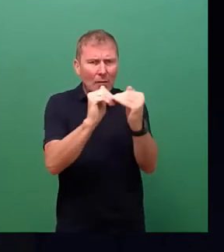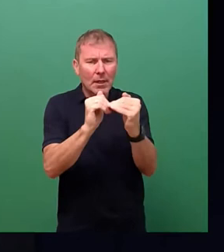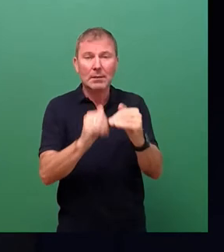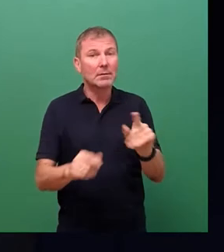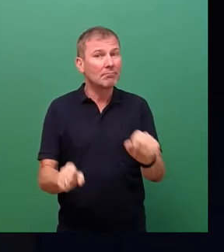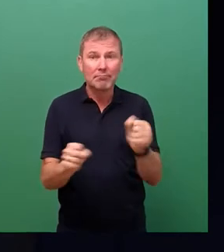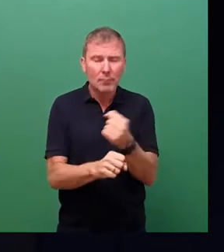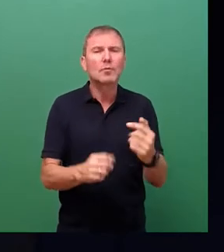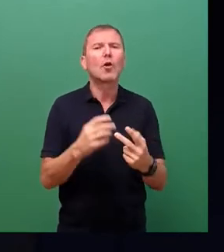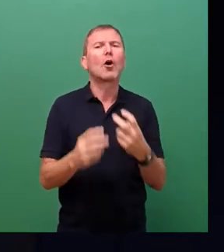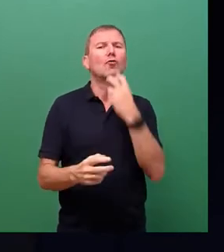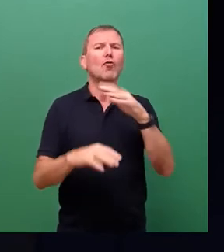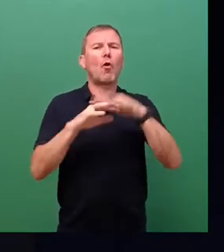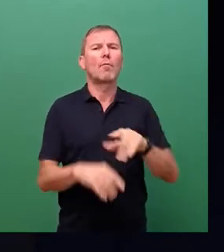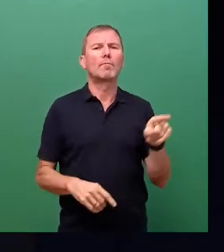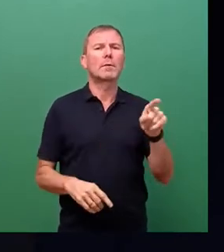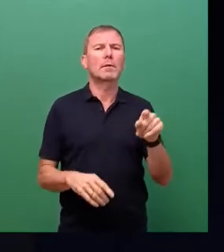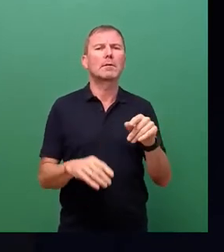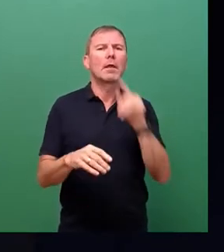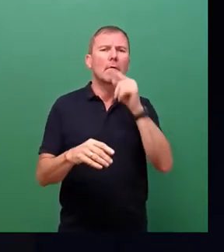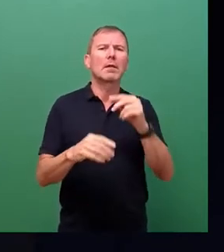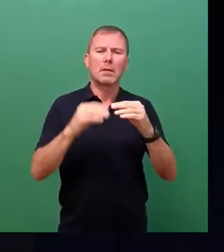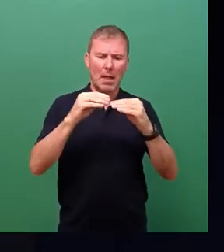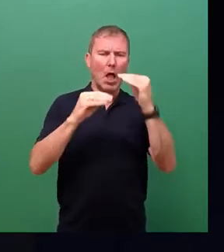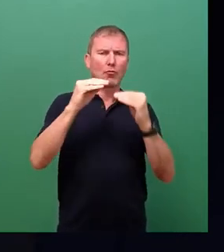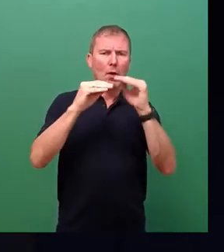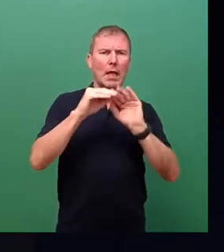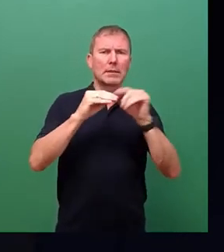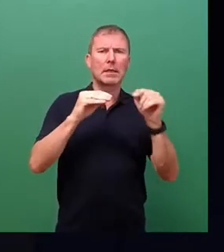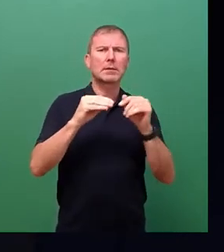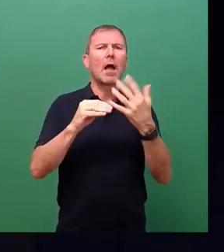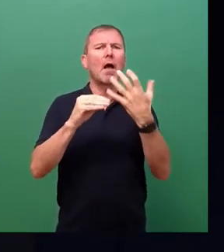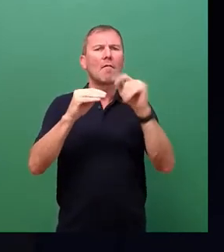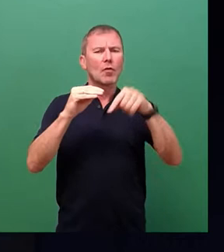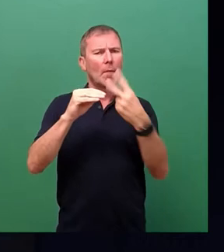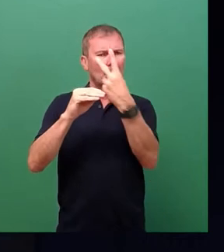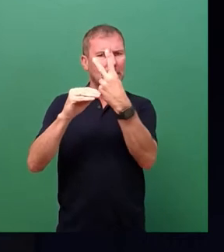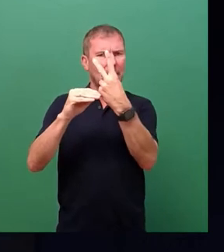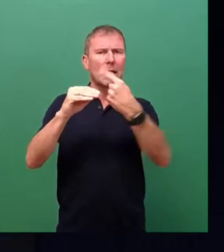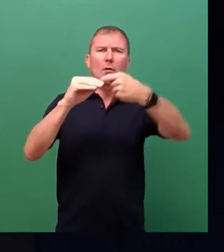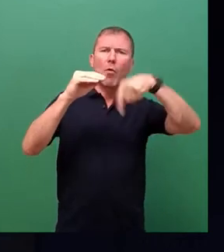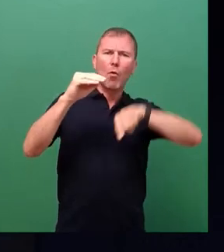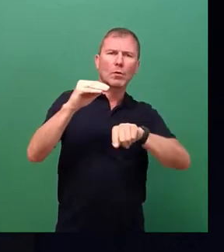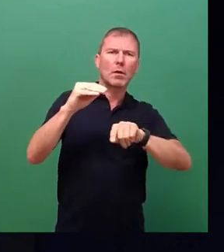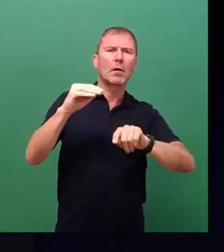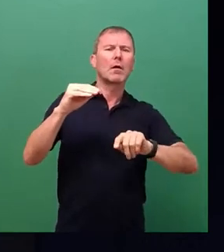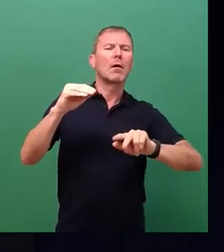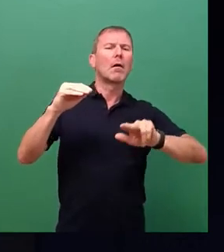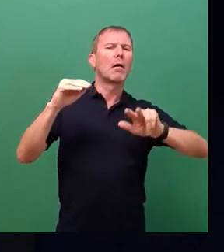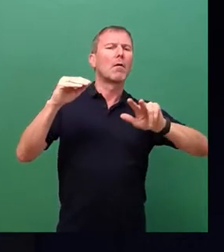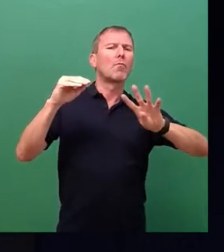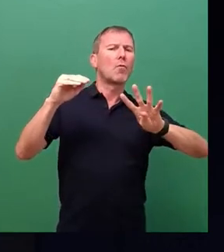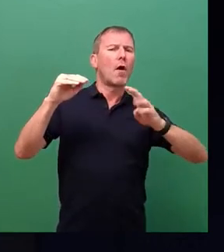Stromnetz bei Überschreiten der Grenzen 50,2 Hertz oder Unterschreiten 49